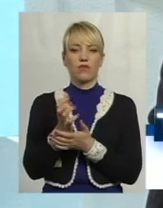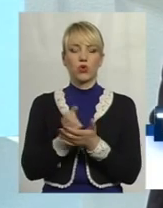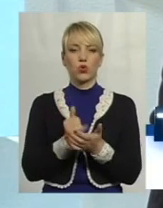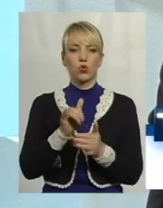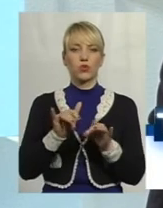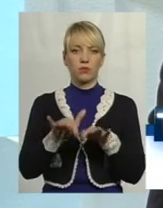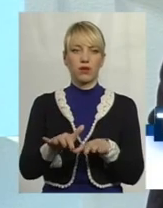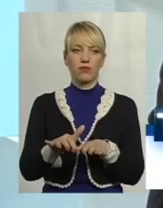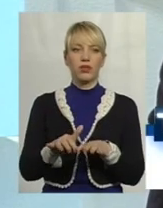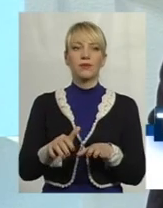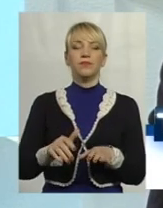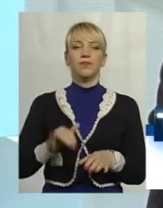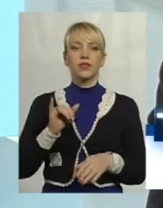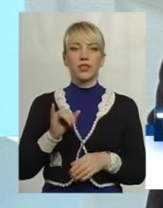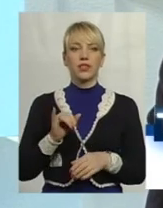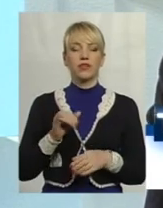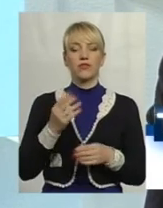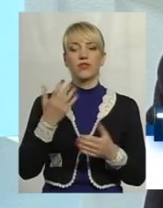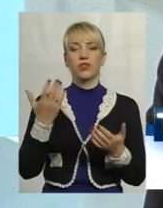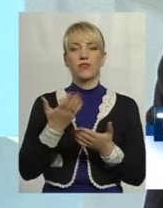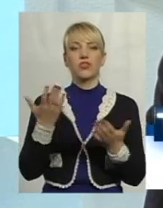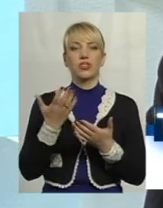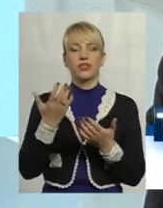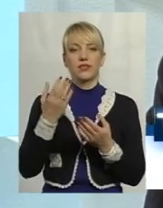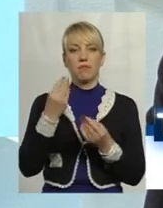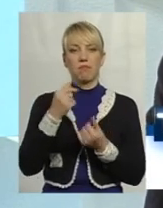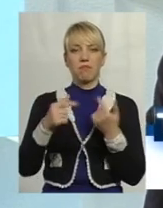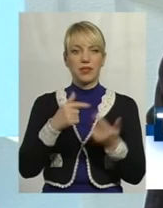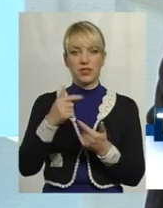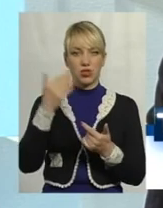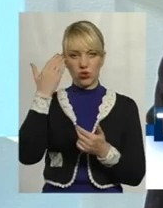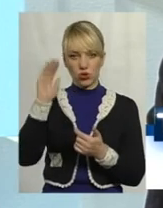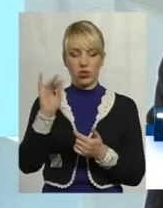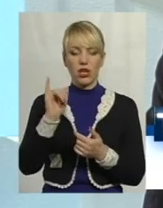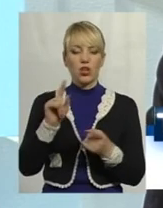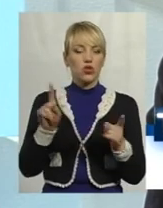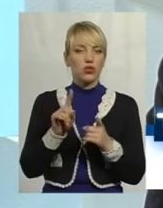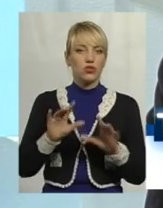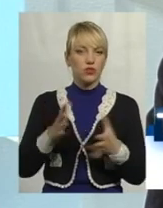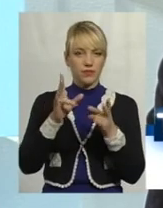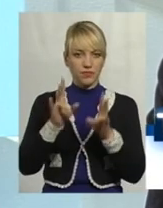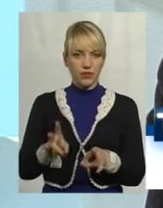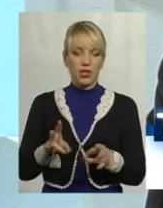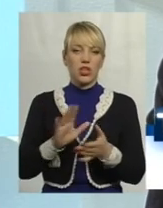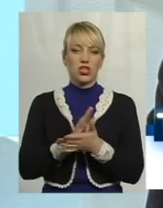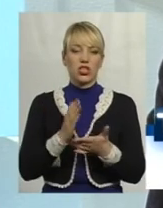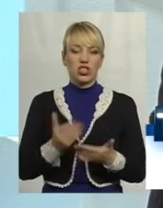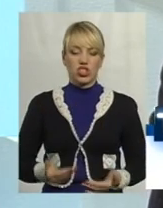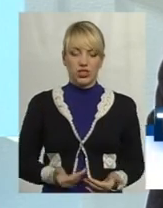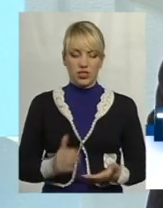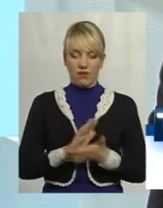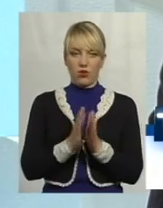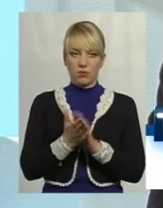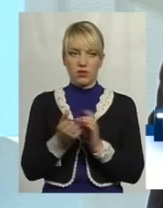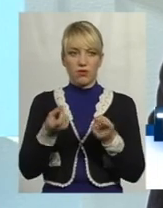справу, у чиюсь власну справу, у чийсь бізнес, але щось пішло не так, життєві обставини склались